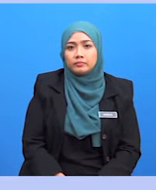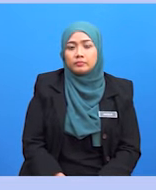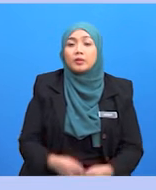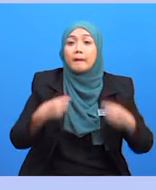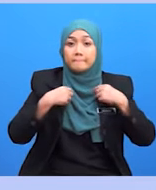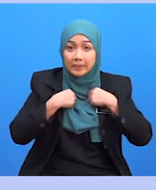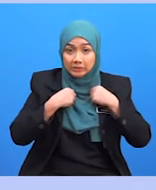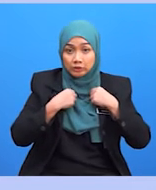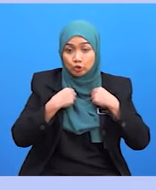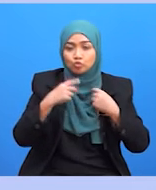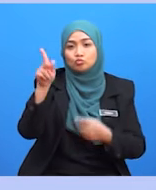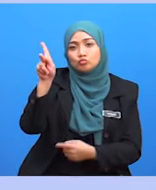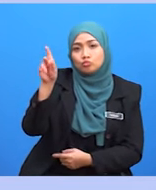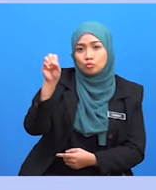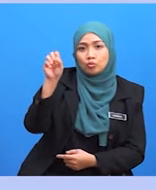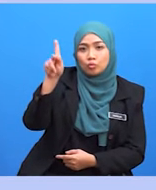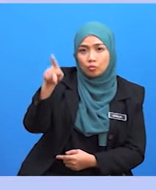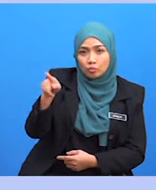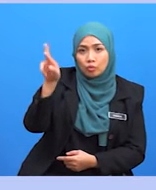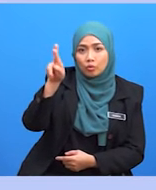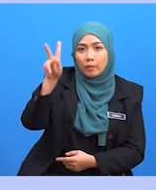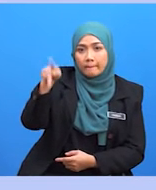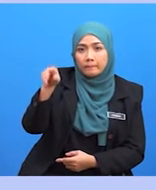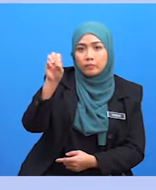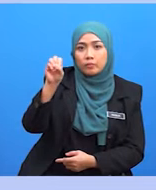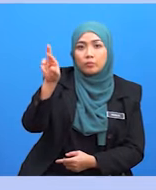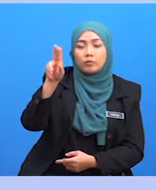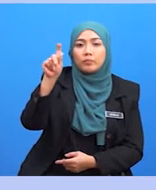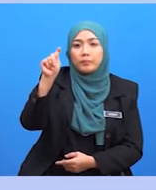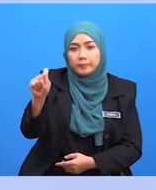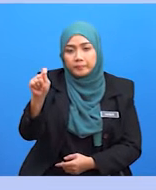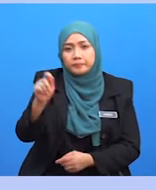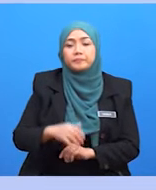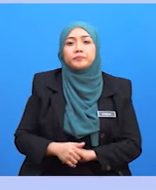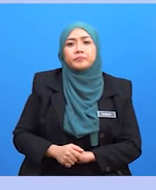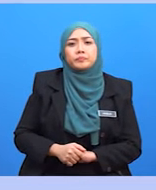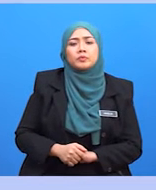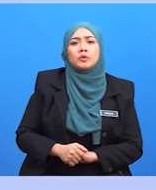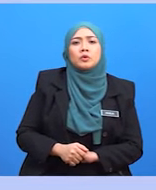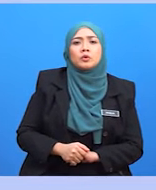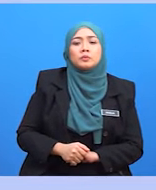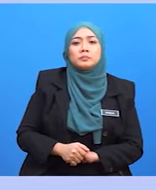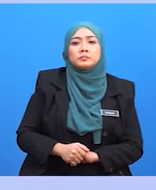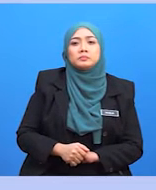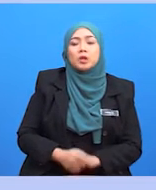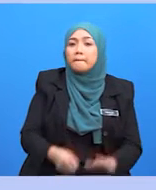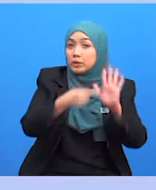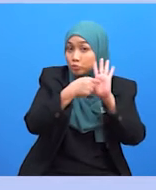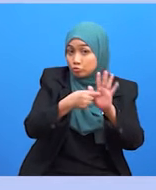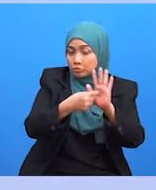pakaian korporat pakaian korporat meningkatkan kesedaran mengenai identiti sku enterprise